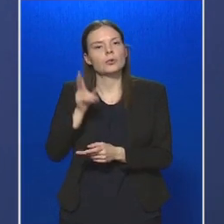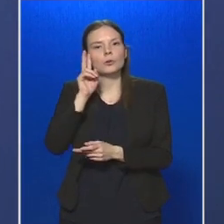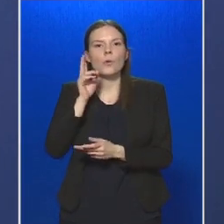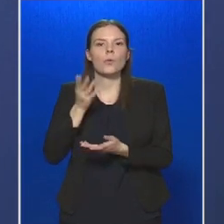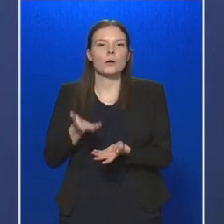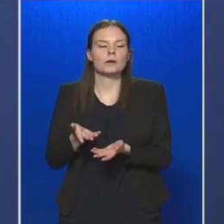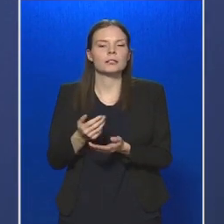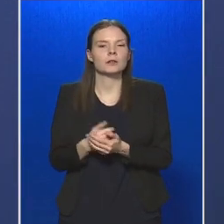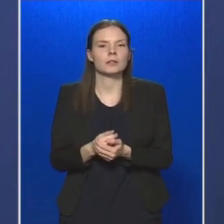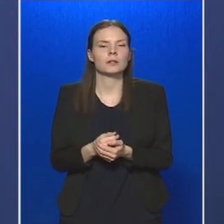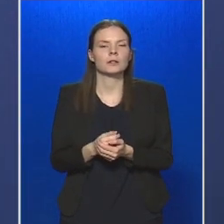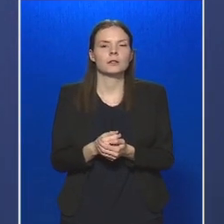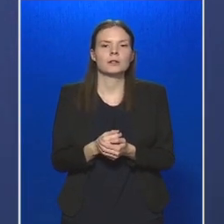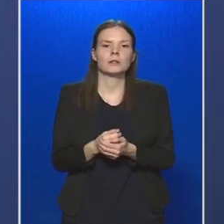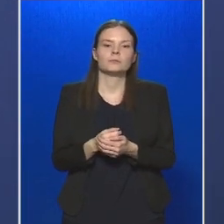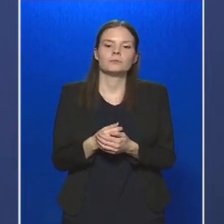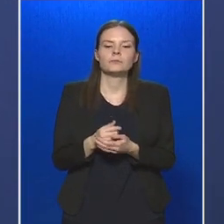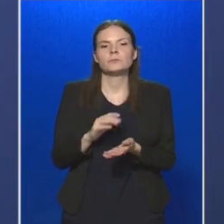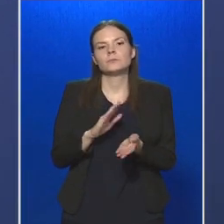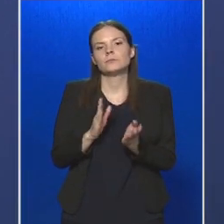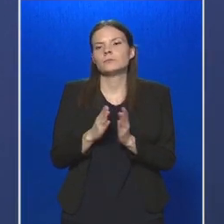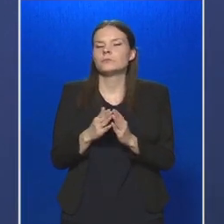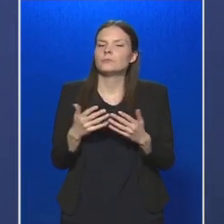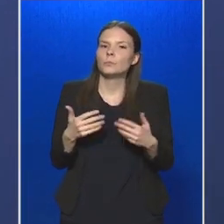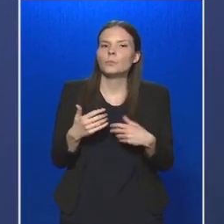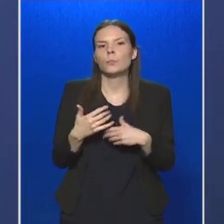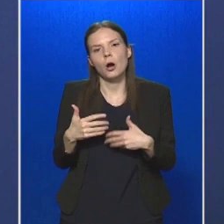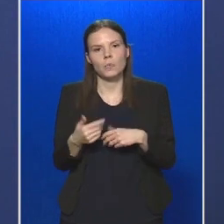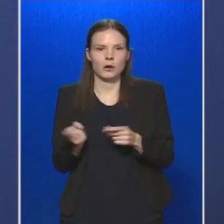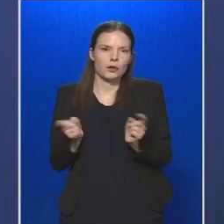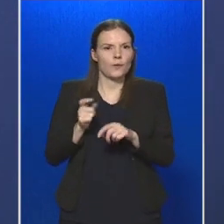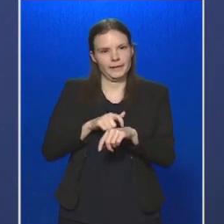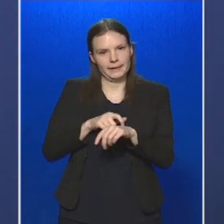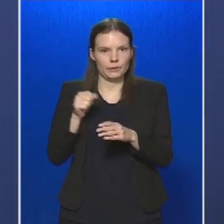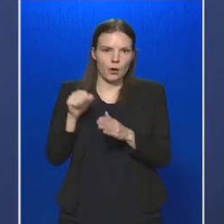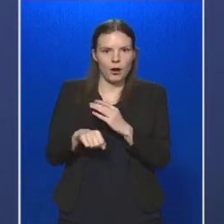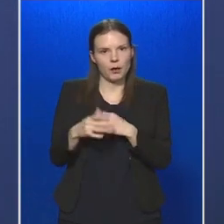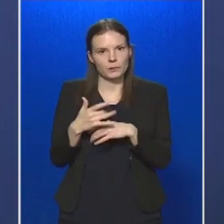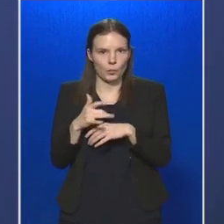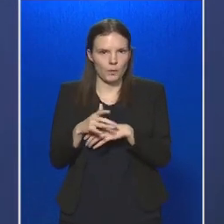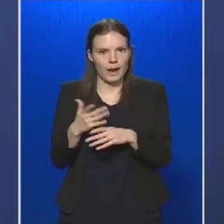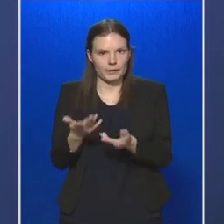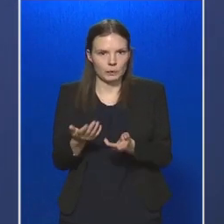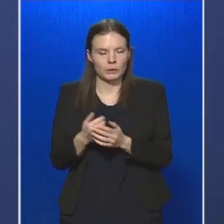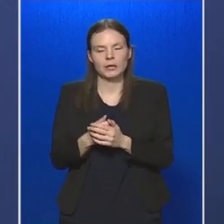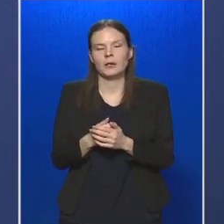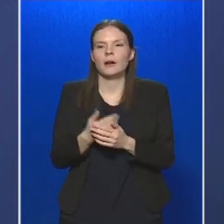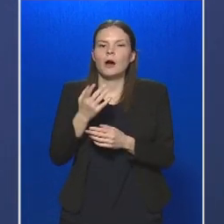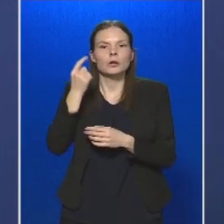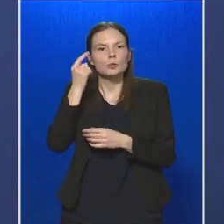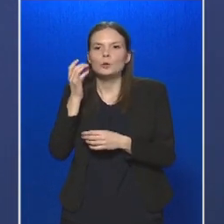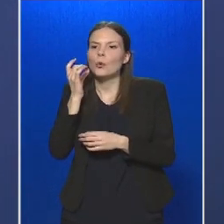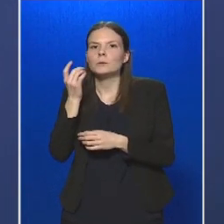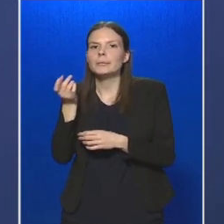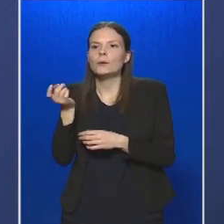töltsünk el minél rövidebb időt a várakozással, tehát hogyha tudjuk, hogy